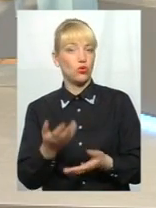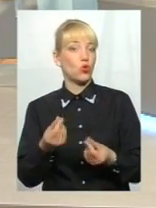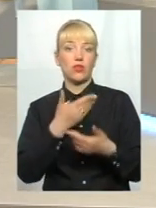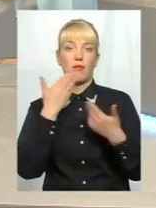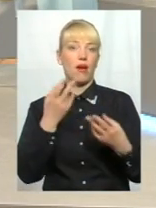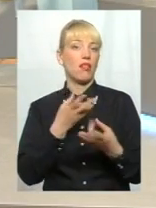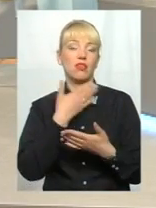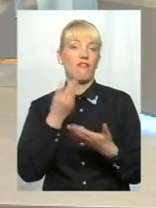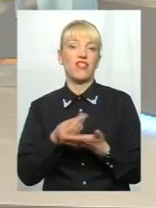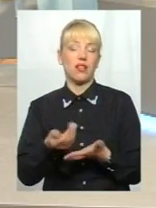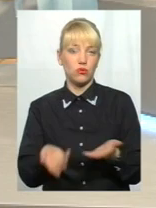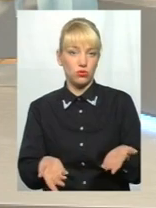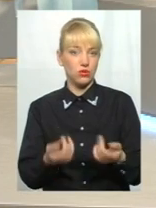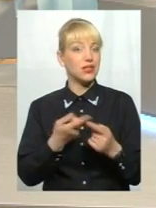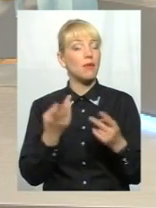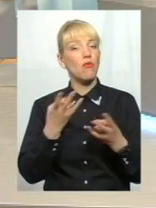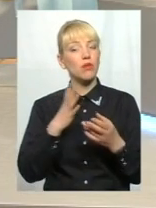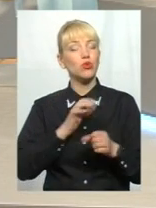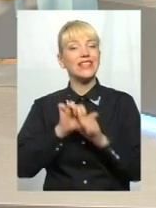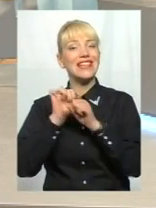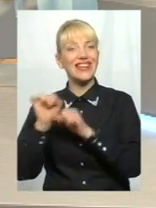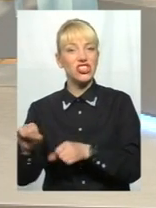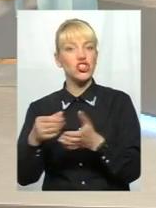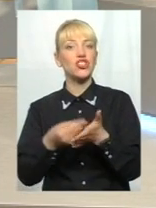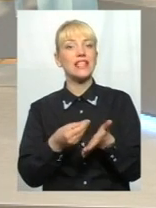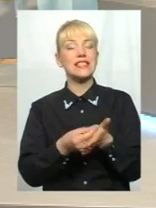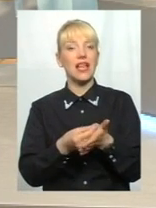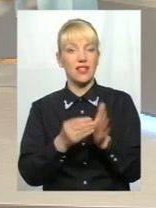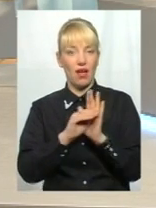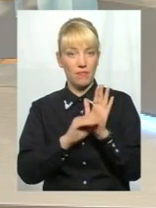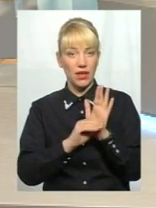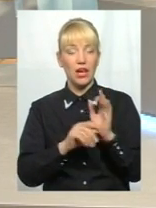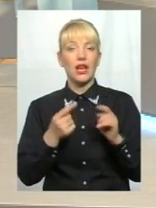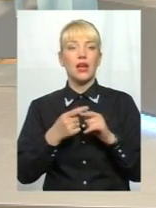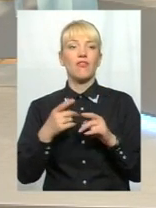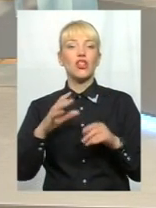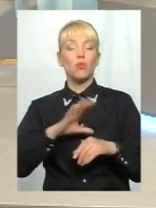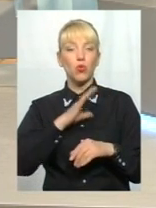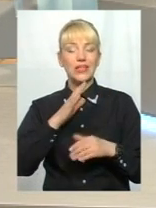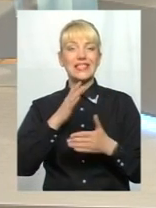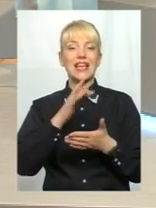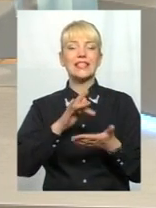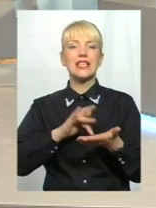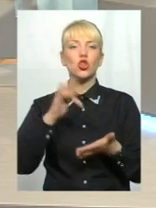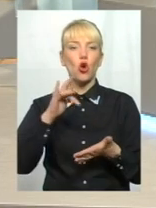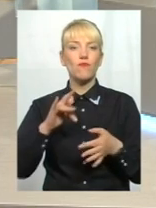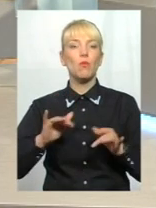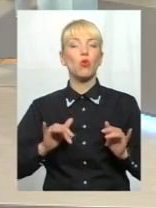важливо. Тому, якщо підсумувати, я б сказав таким чином, що відбулися відцентрові процеси, які